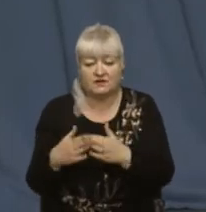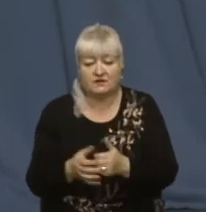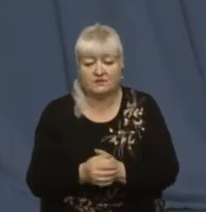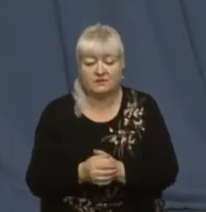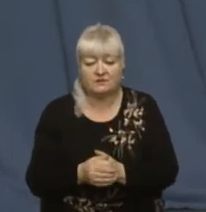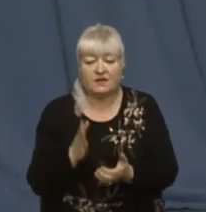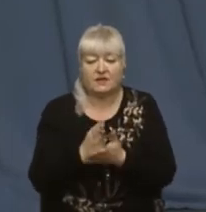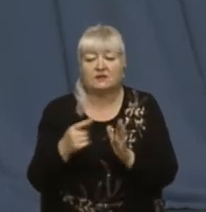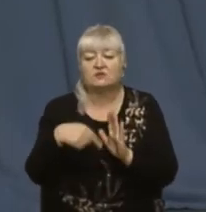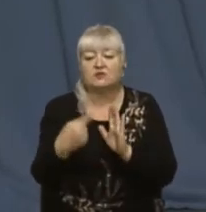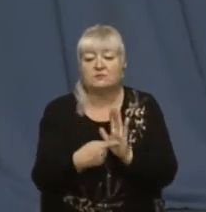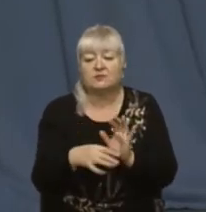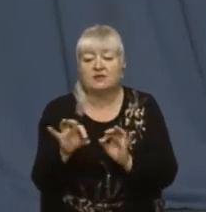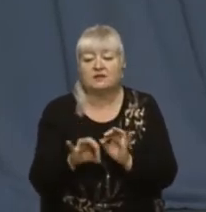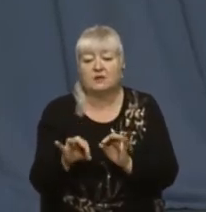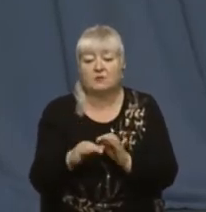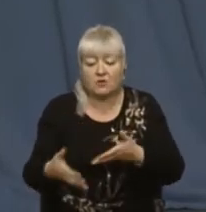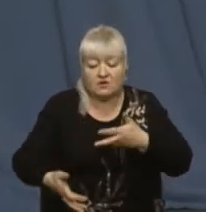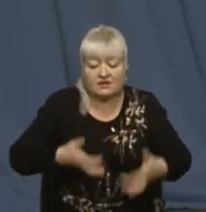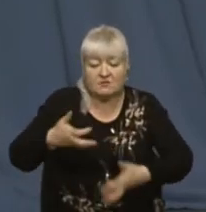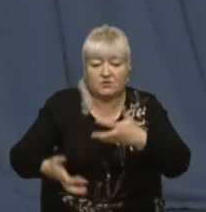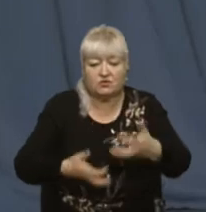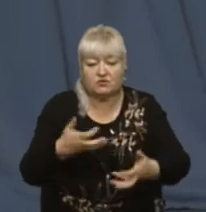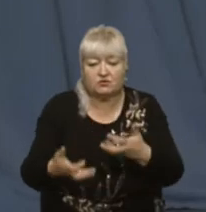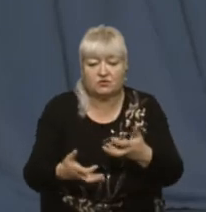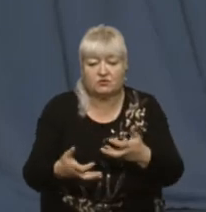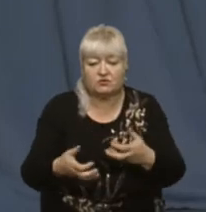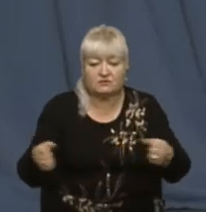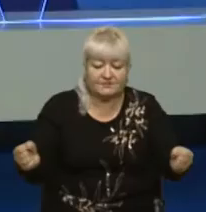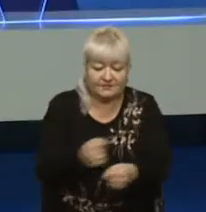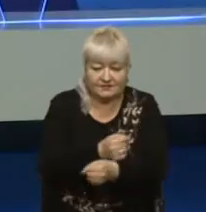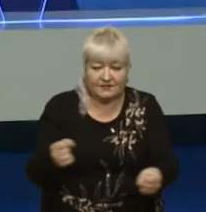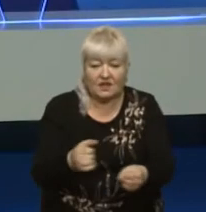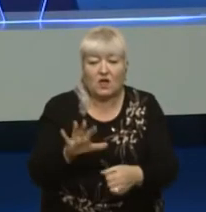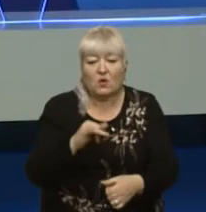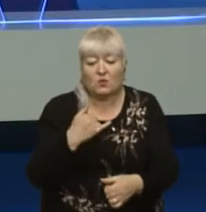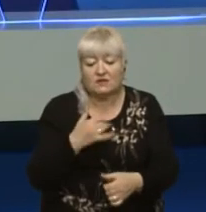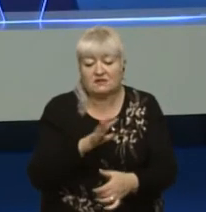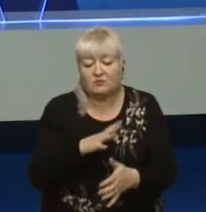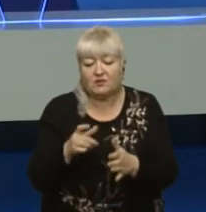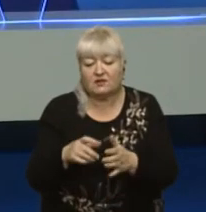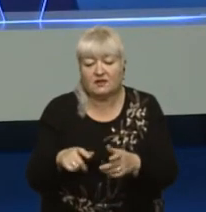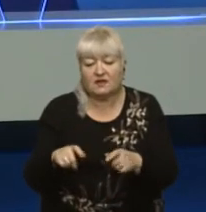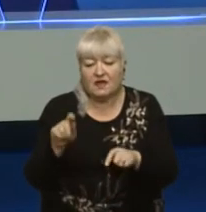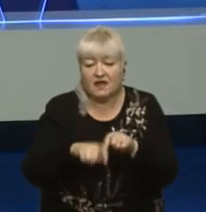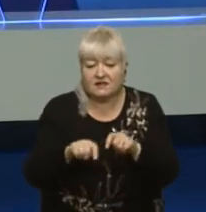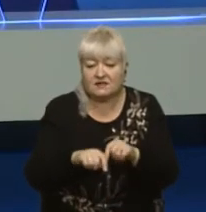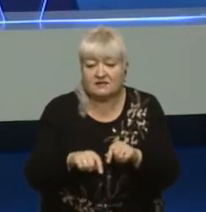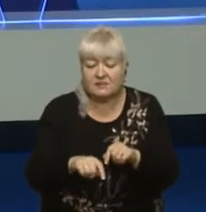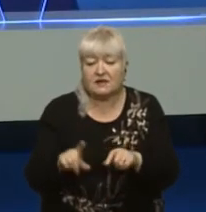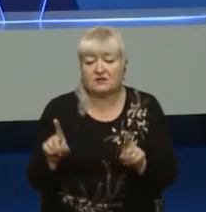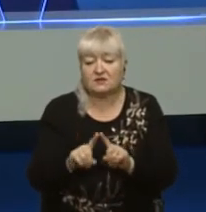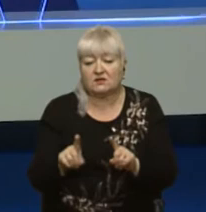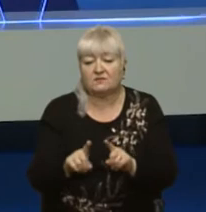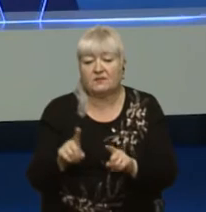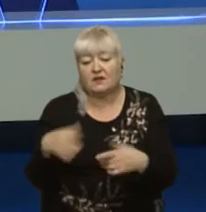Стоїть питання про демонтажу шляхом керованого вибуху. У нас були експерти, які займаються цим питанням, мав з ними розмови.